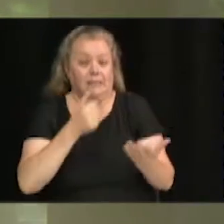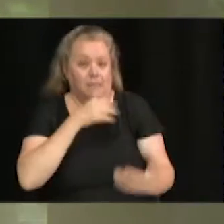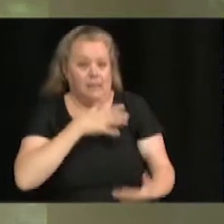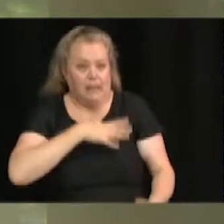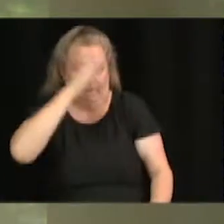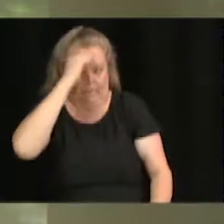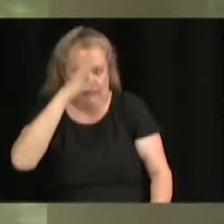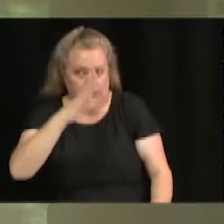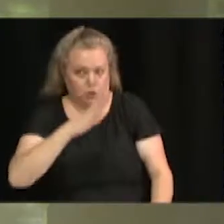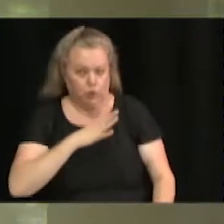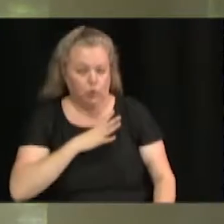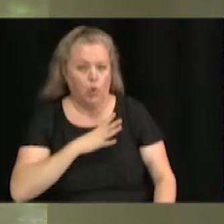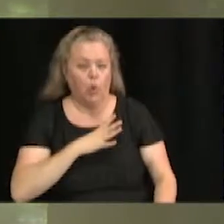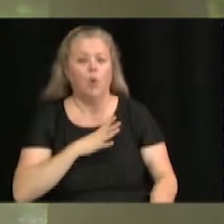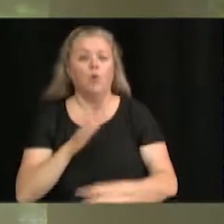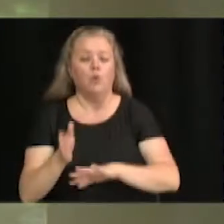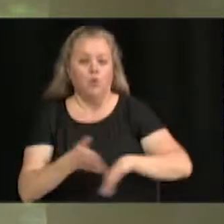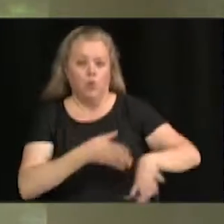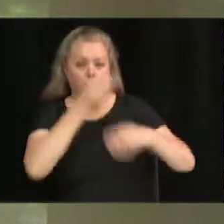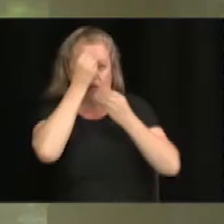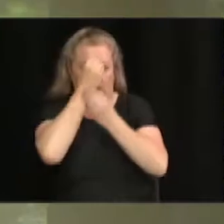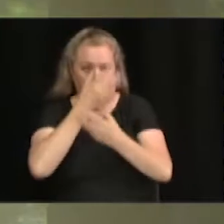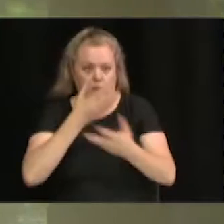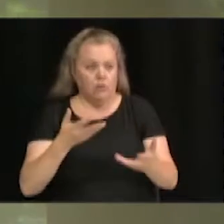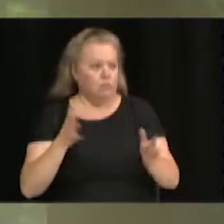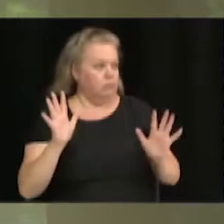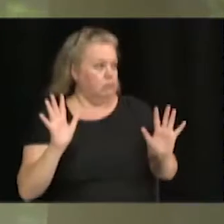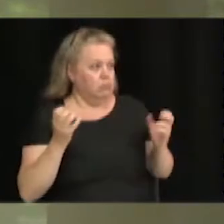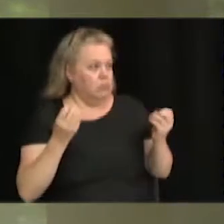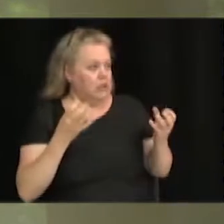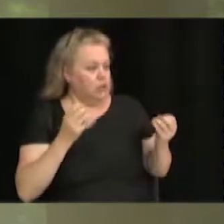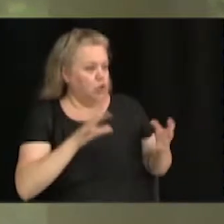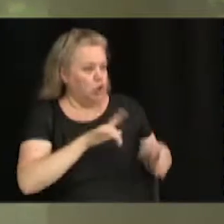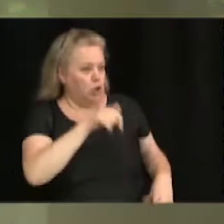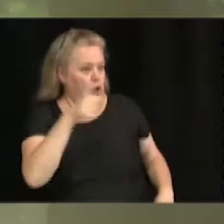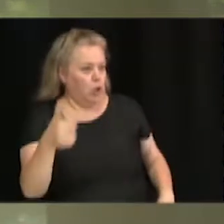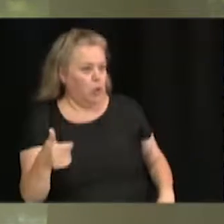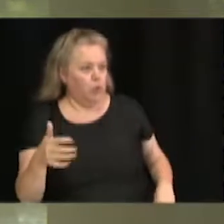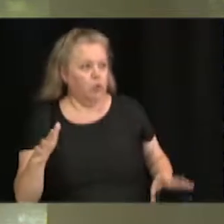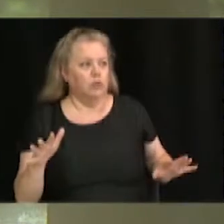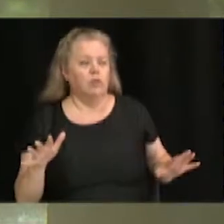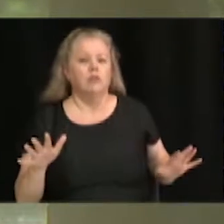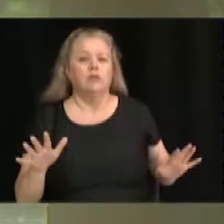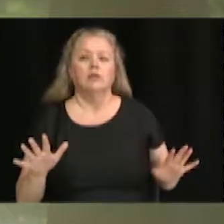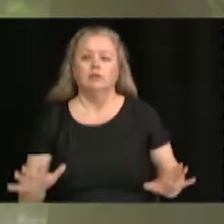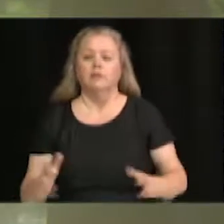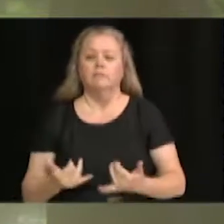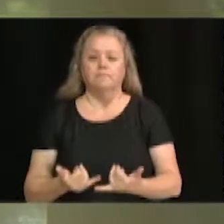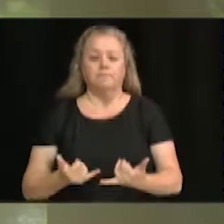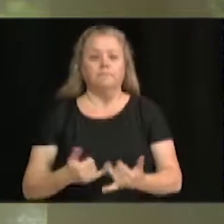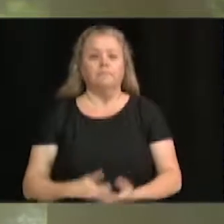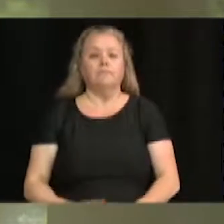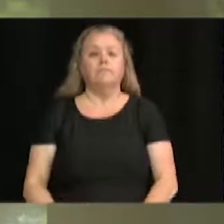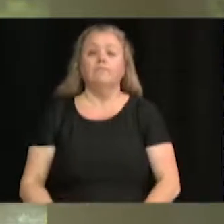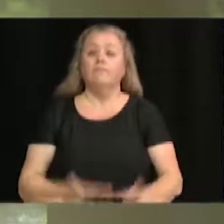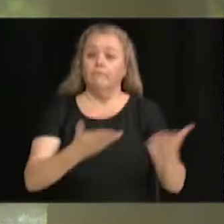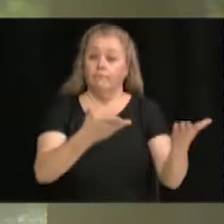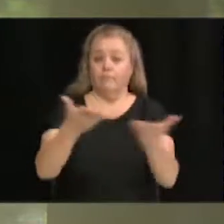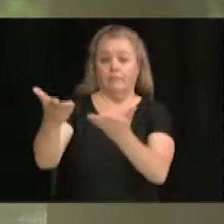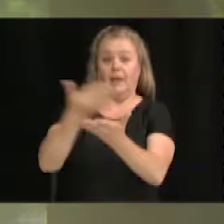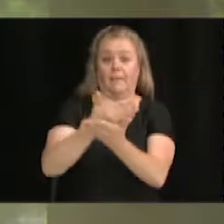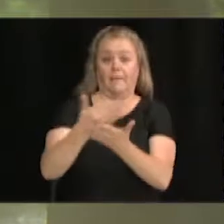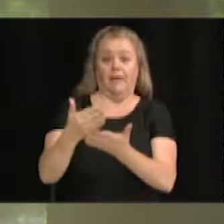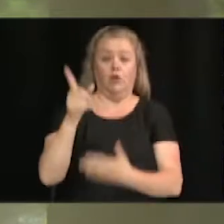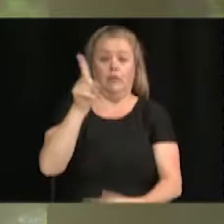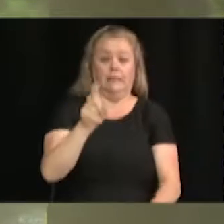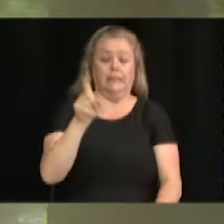messieurs, ça va pour ces informations. Moi, j'ai d'autres collègues, non, personne ne'avait signalé son intention de parler. On est rendu à la période de